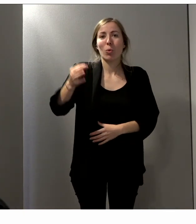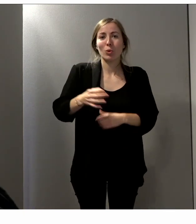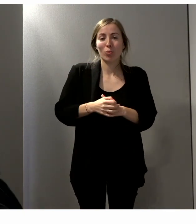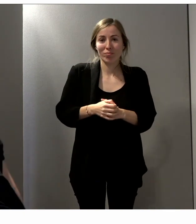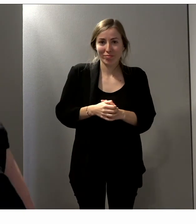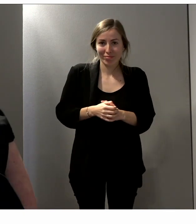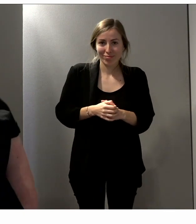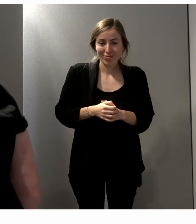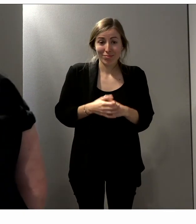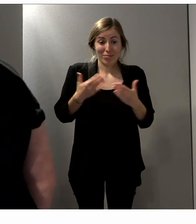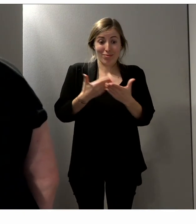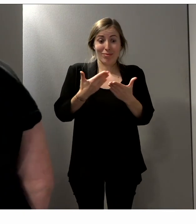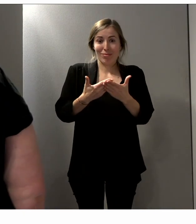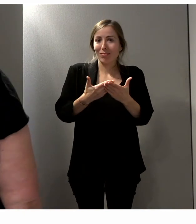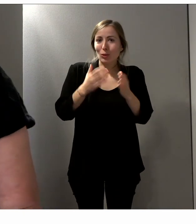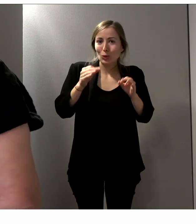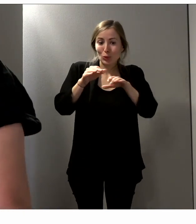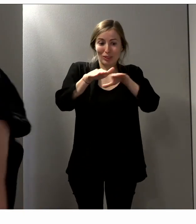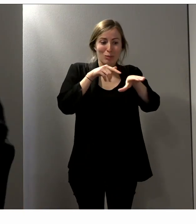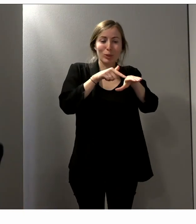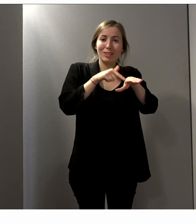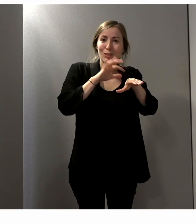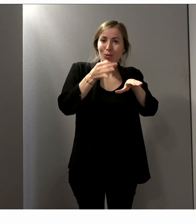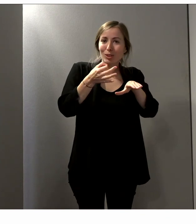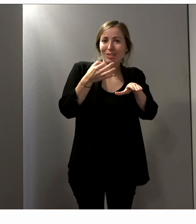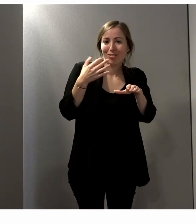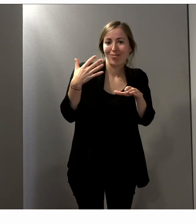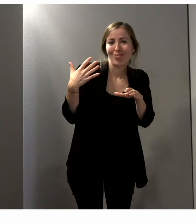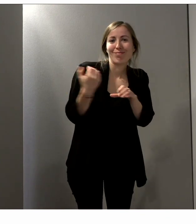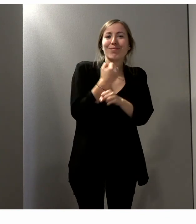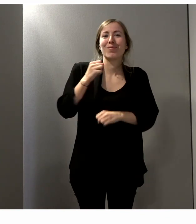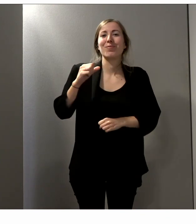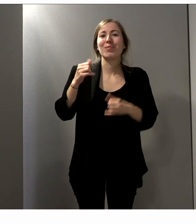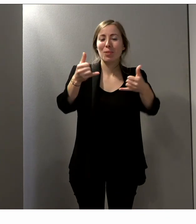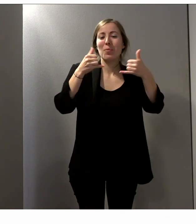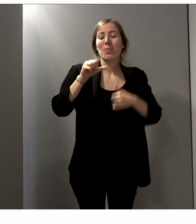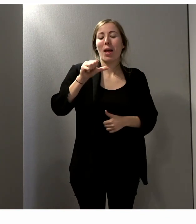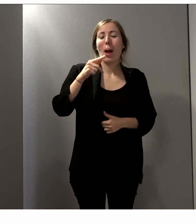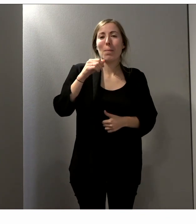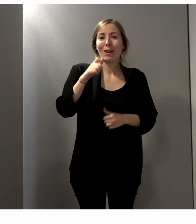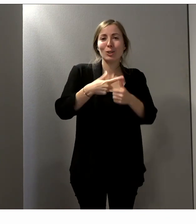Et juste pour dire que ce dispositif avait remporté le trophée à page et un territoire d'argent.